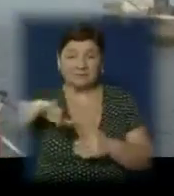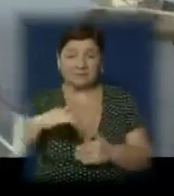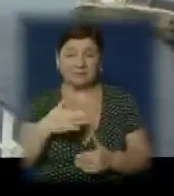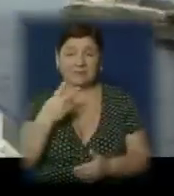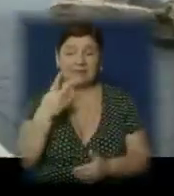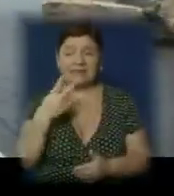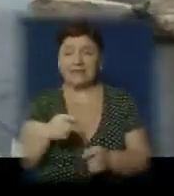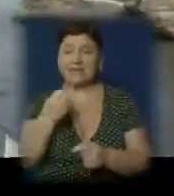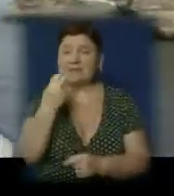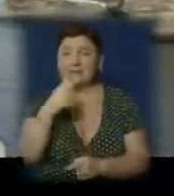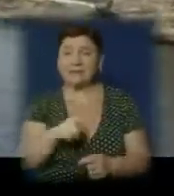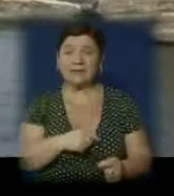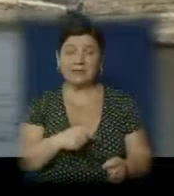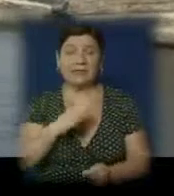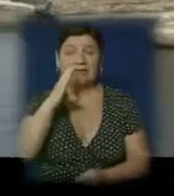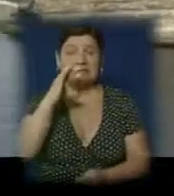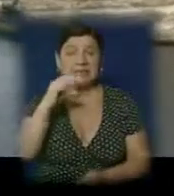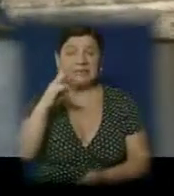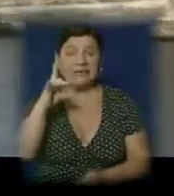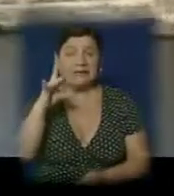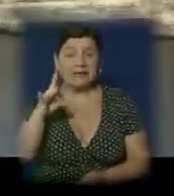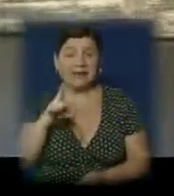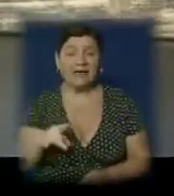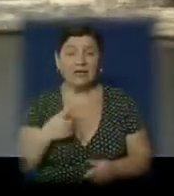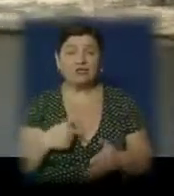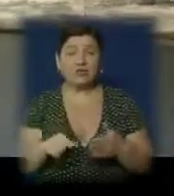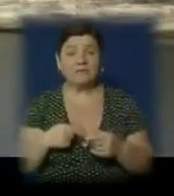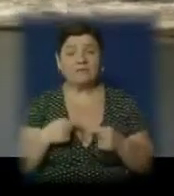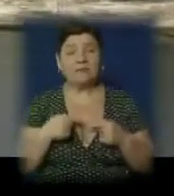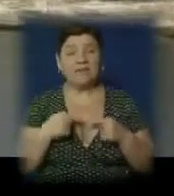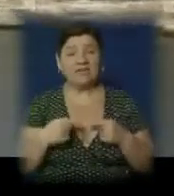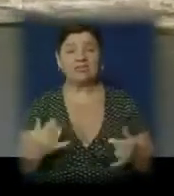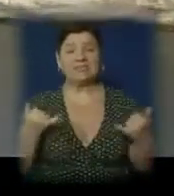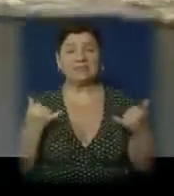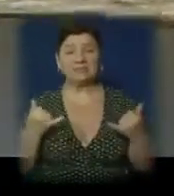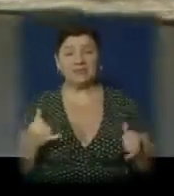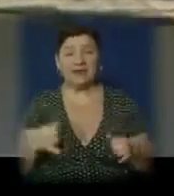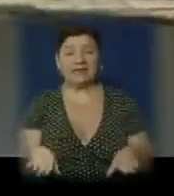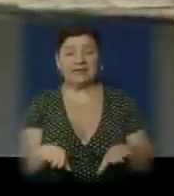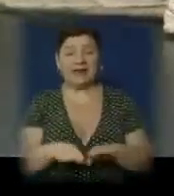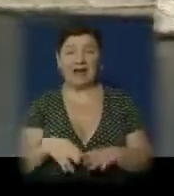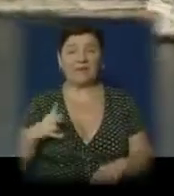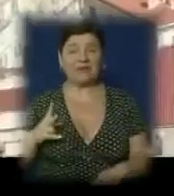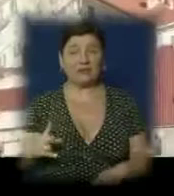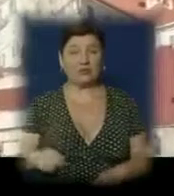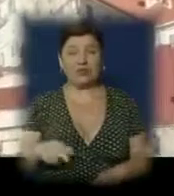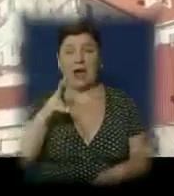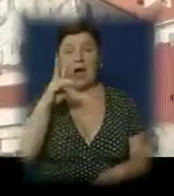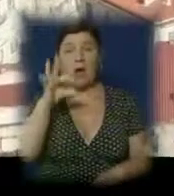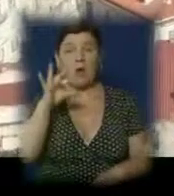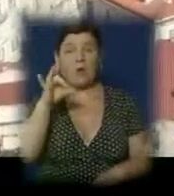За 12 кілометрів від Сардинії розташована зовсім інша цивілізована фешенебельна французька Корсика.